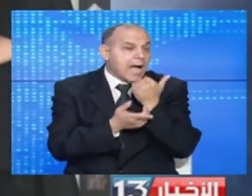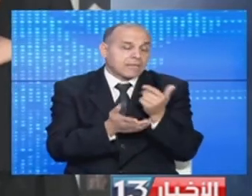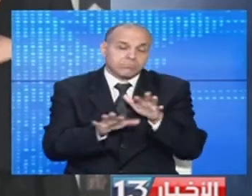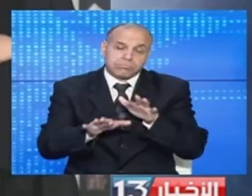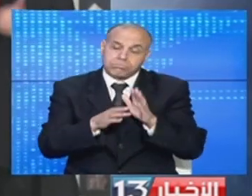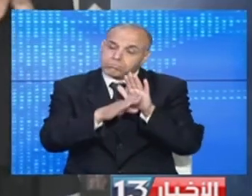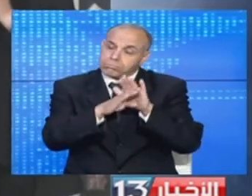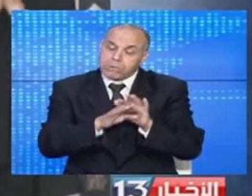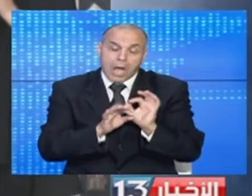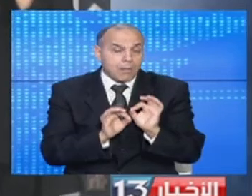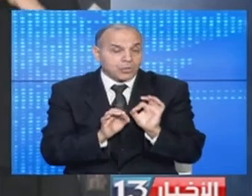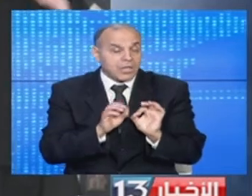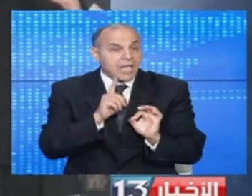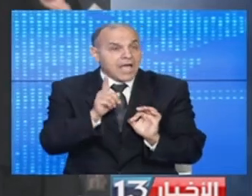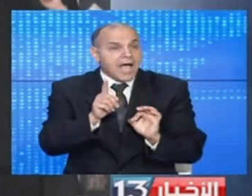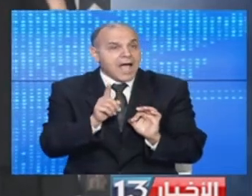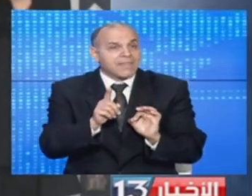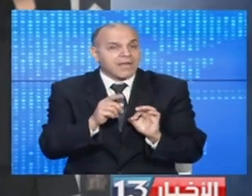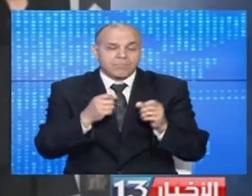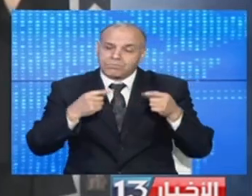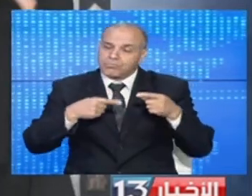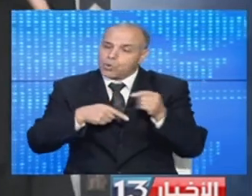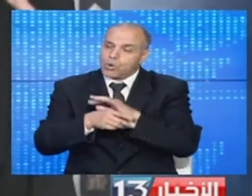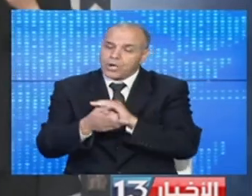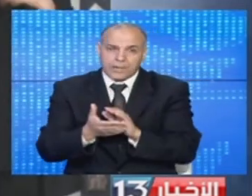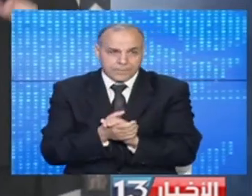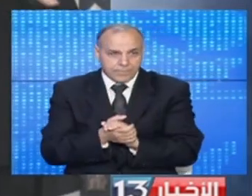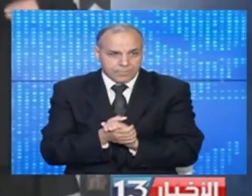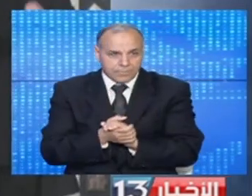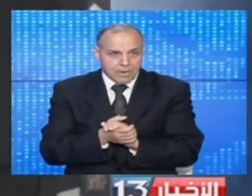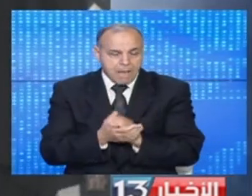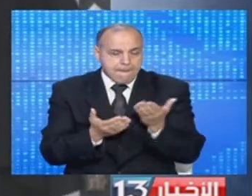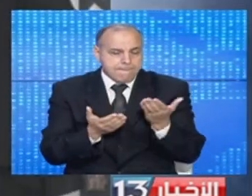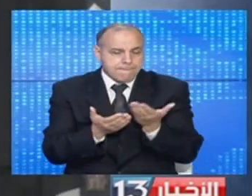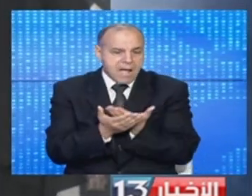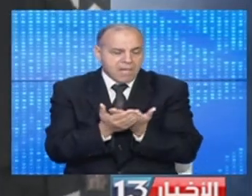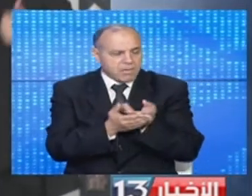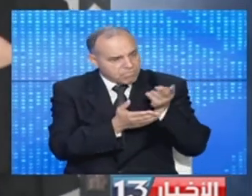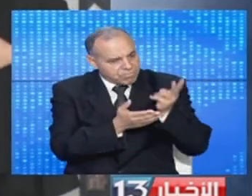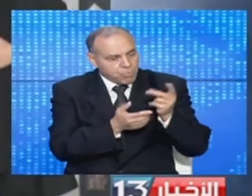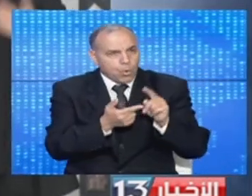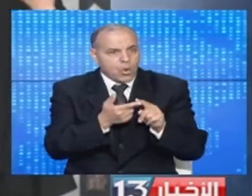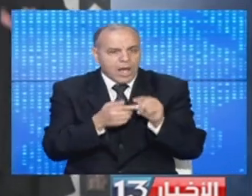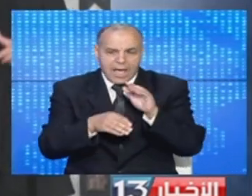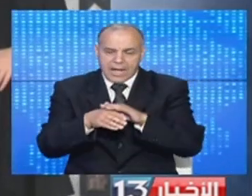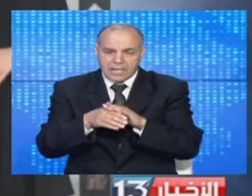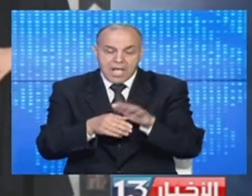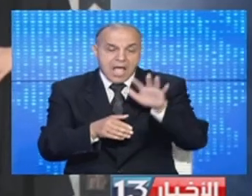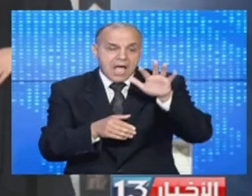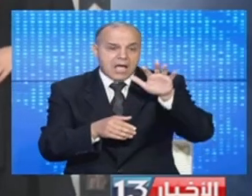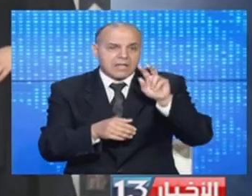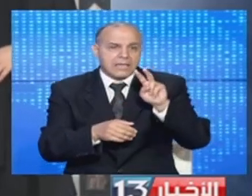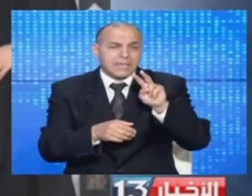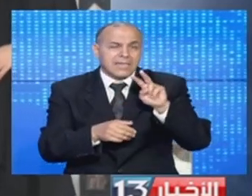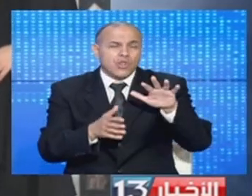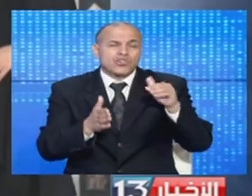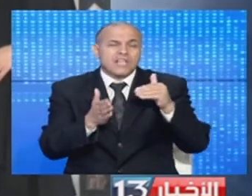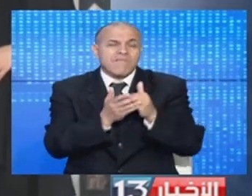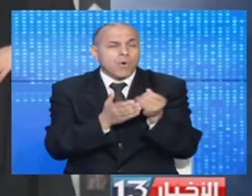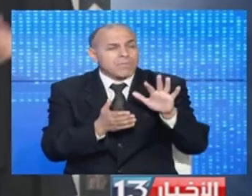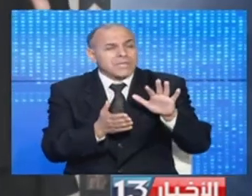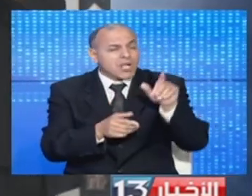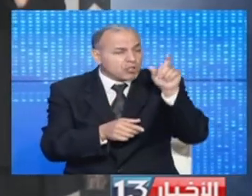الاجراءات الوقائية لمجابهة فيروس كورونا محاضر عدم حمل الكمامة فاقة الـ 23500